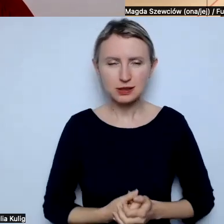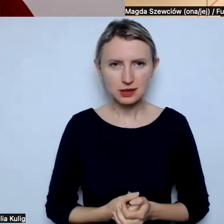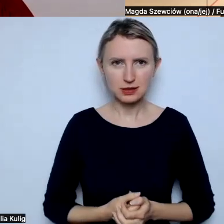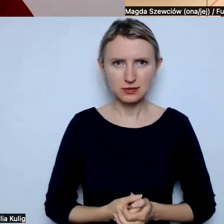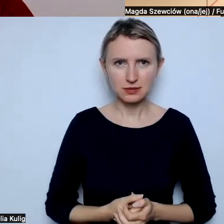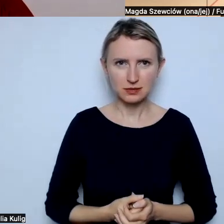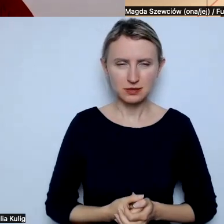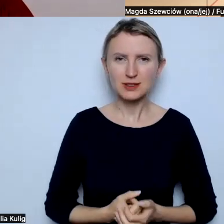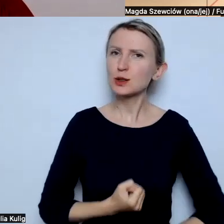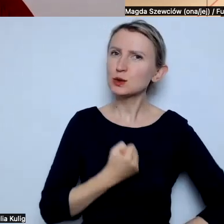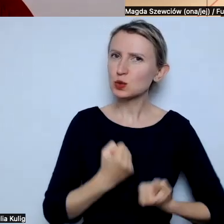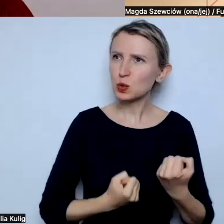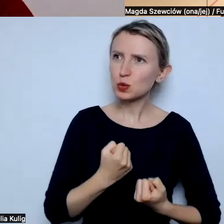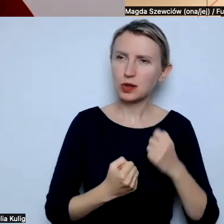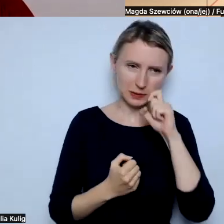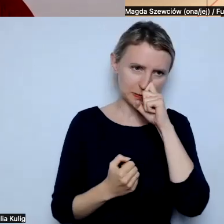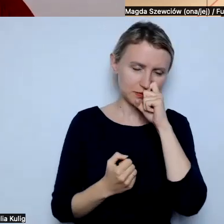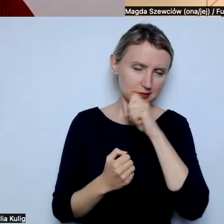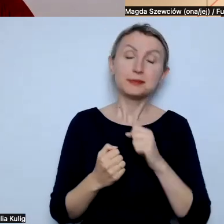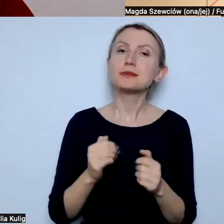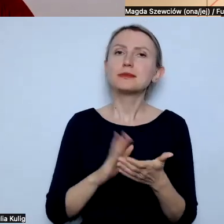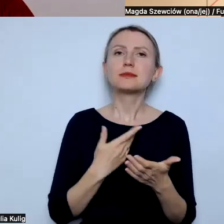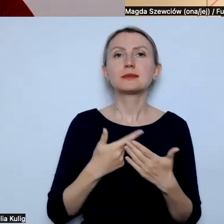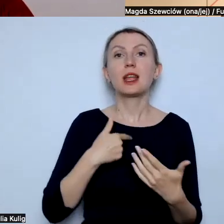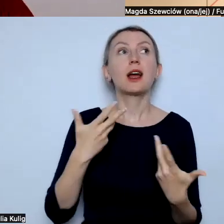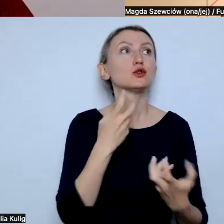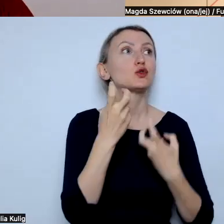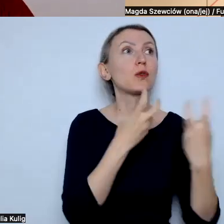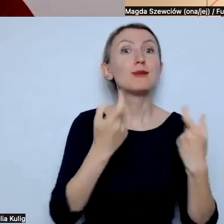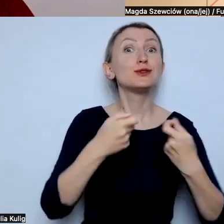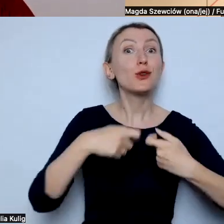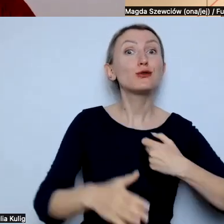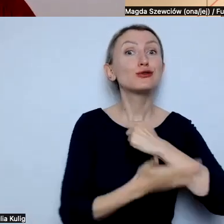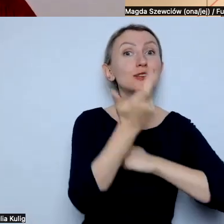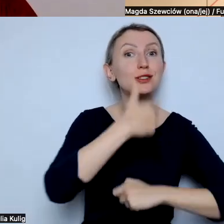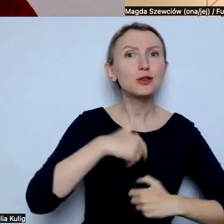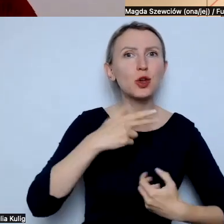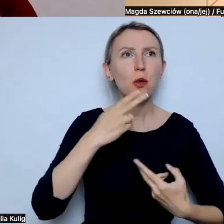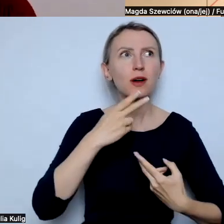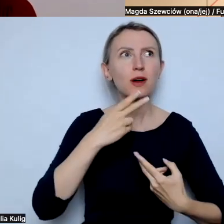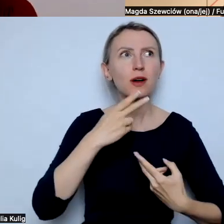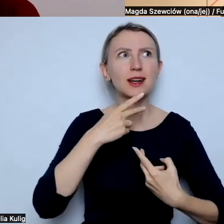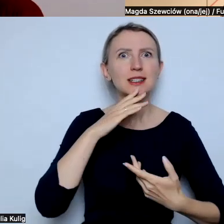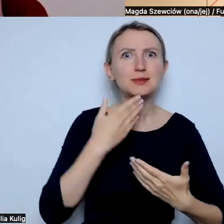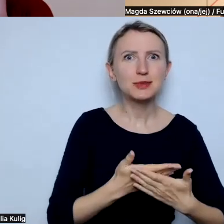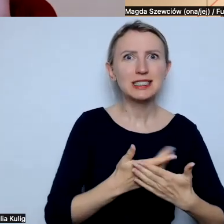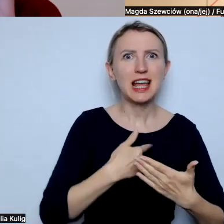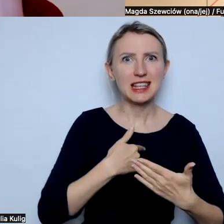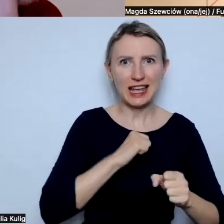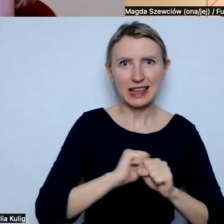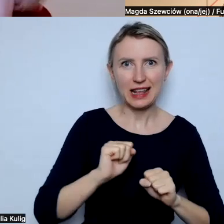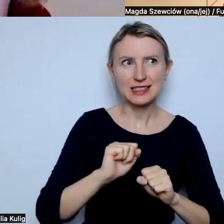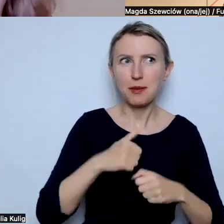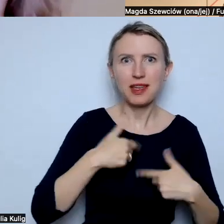to jest trochę trudniejsze rzeczywiście, no bo wtedy, jeżeli ja szukam sojuszników, to rzeczywiście mogę ujawnić własną tożsamość, której nie chcę ujawniać, bo może to być